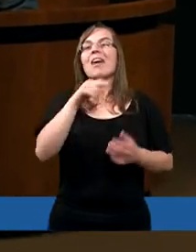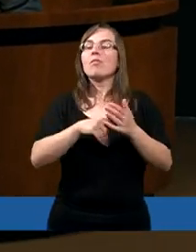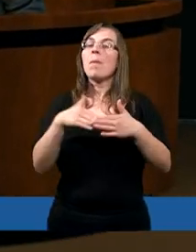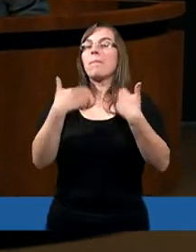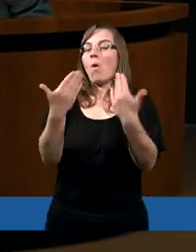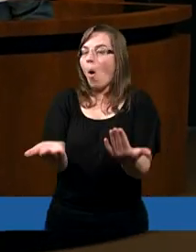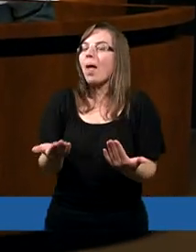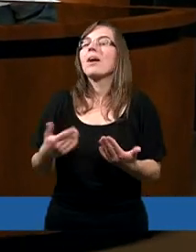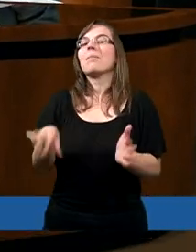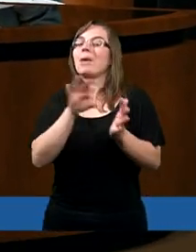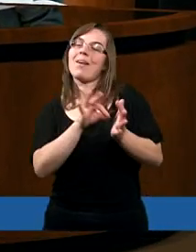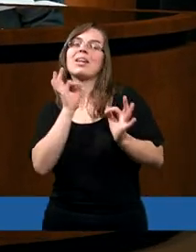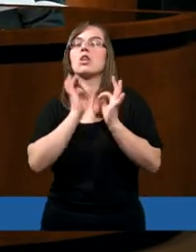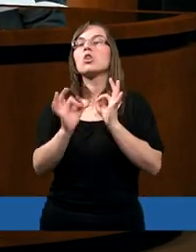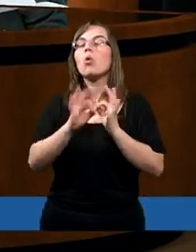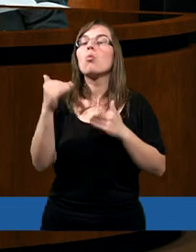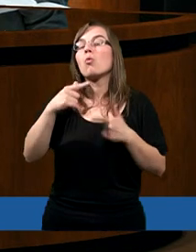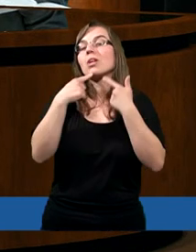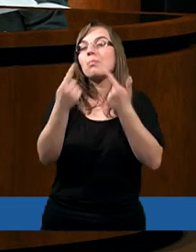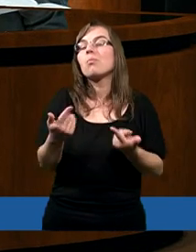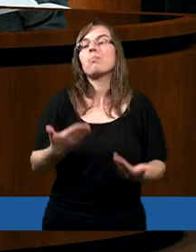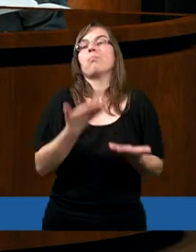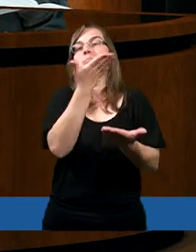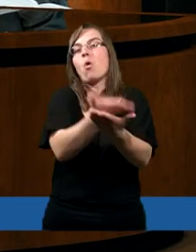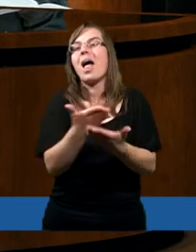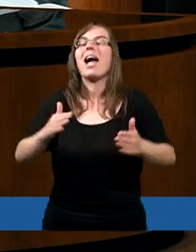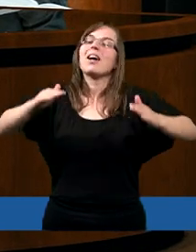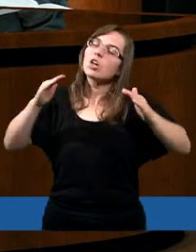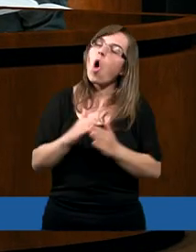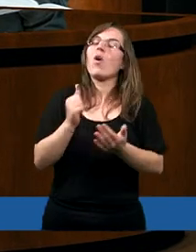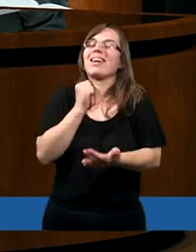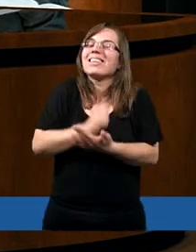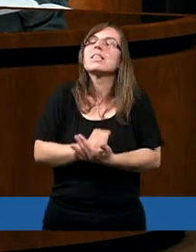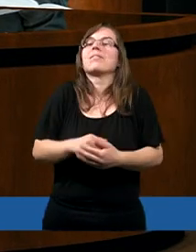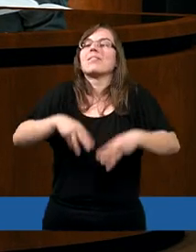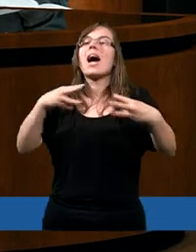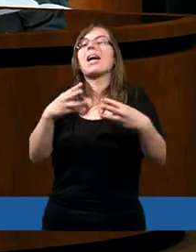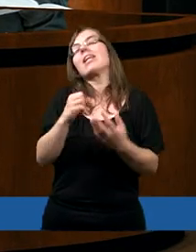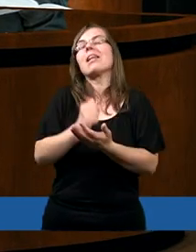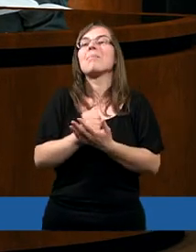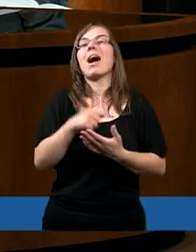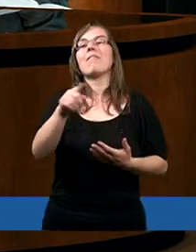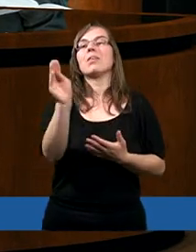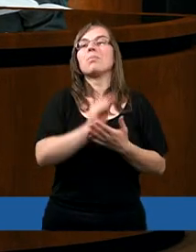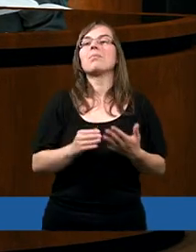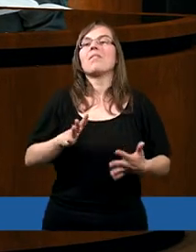nawet podaje pewne szczegóły, można by powiedzieć. Podaje jej konkretną nazwę miasta, w którym się